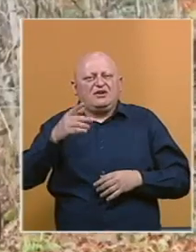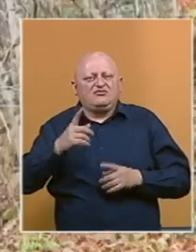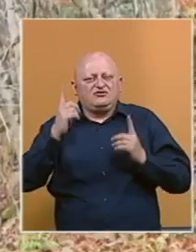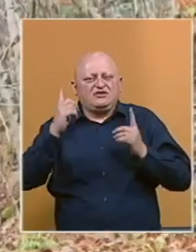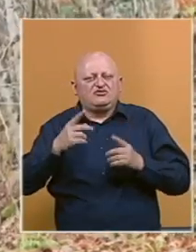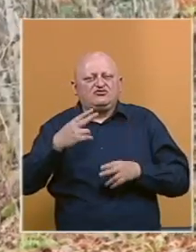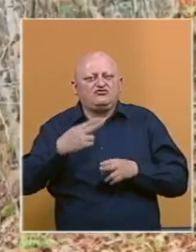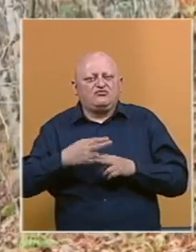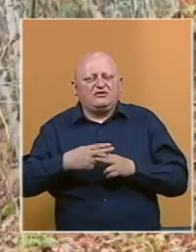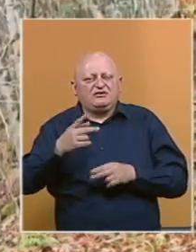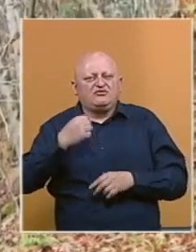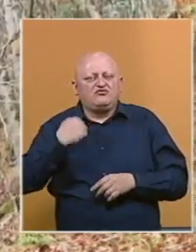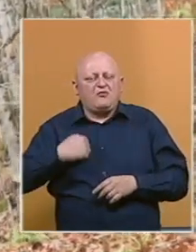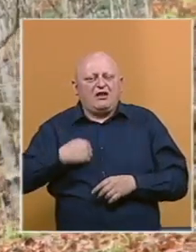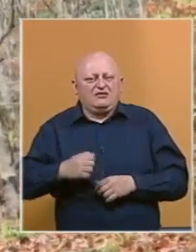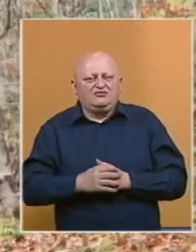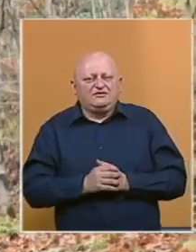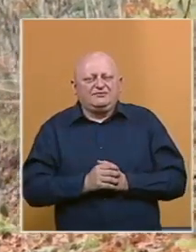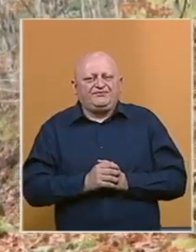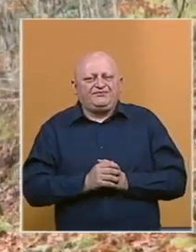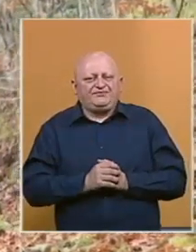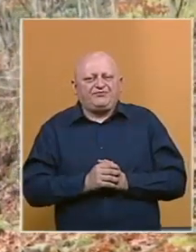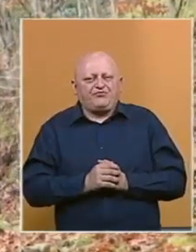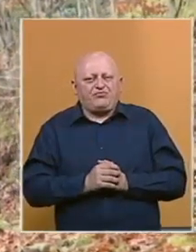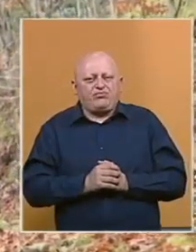u Zavodu za sudsku medicinu u Banjeluci.